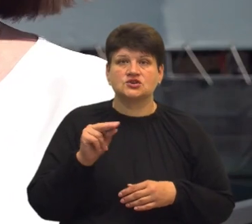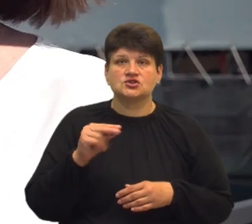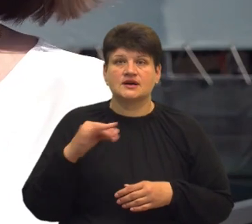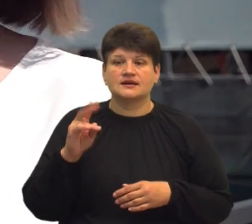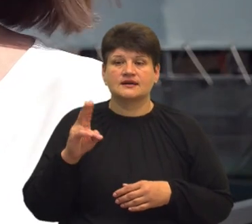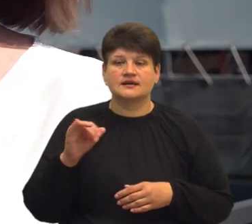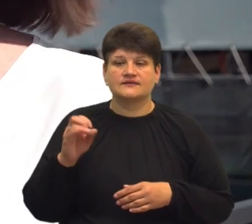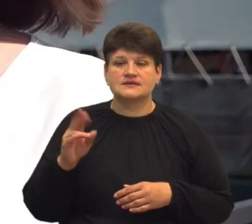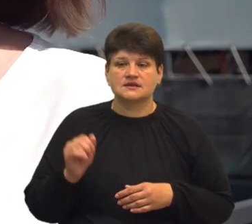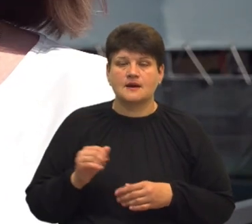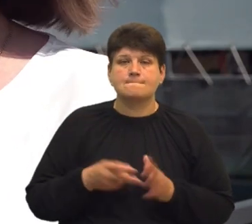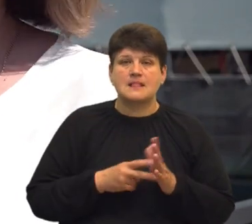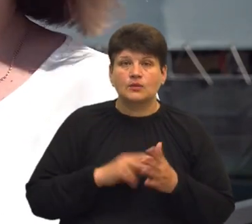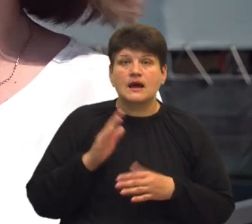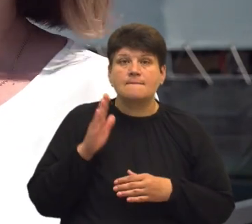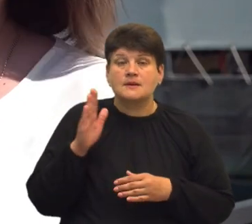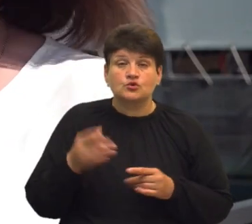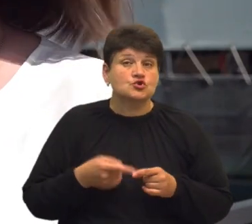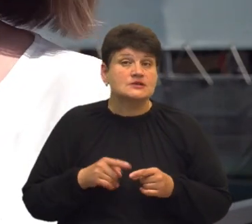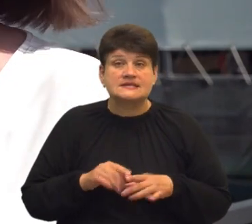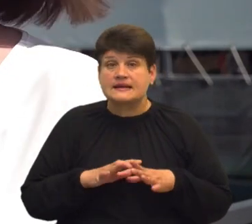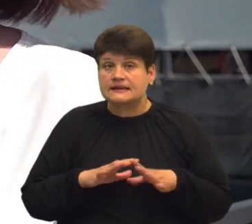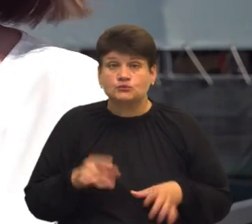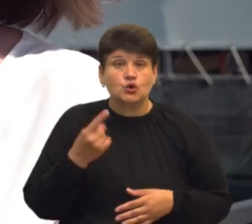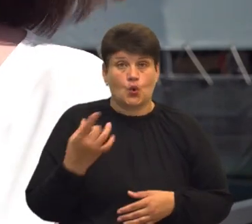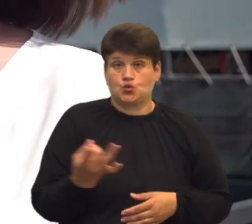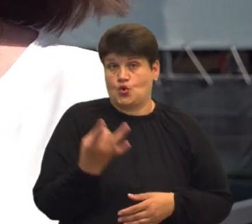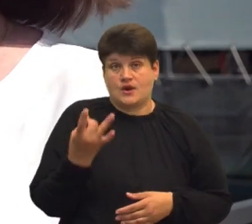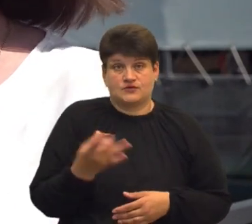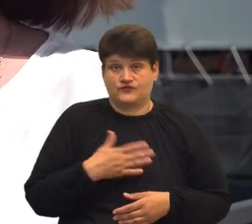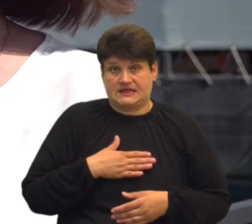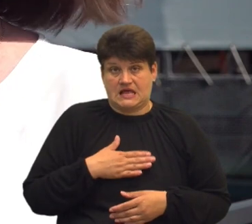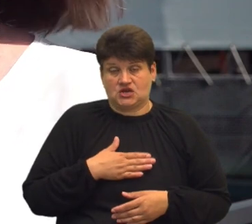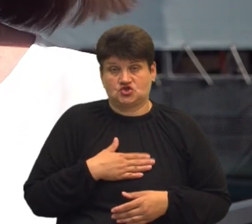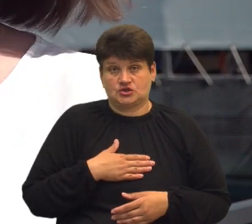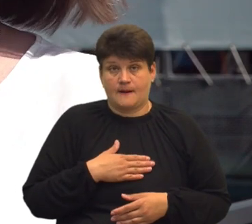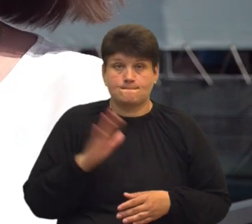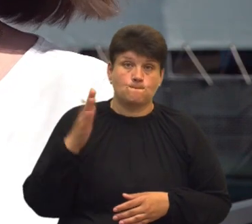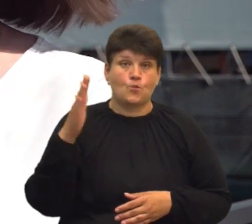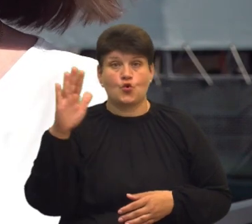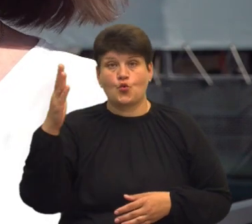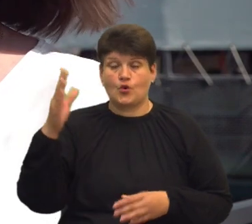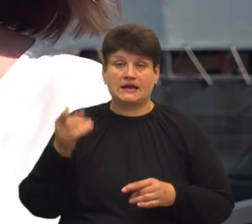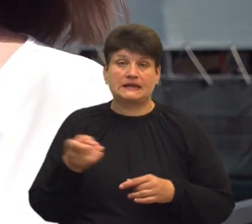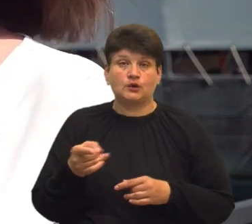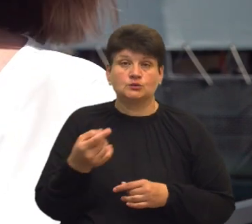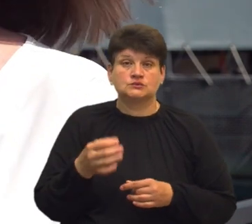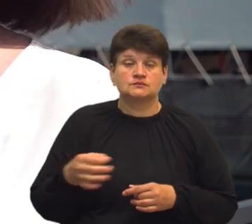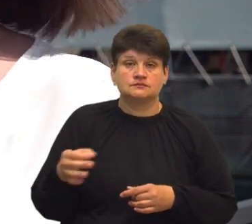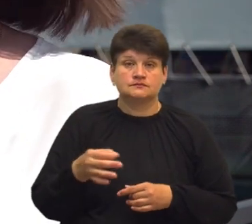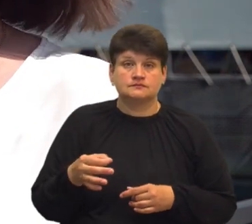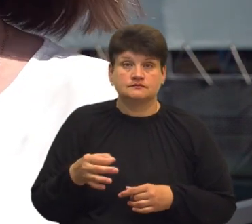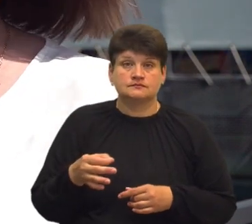Плануємо на майбутнє, що це не буде лише одноразова наша така прогулянка тернопільським ставом на САПах.